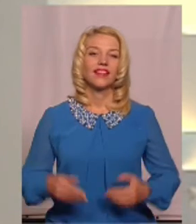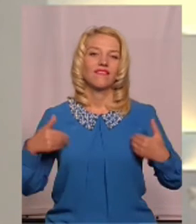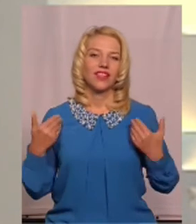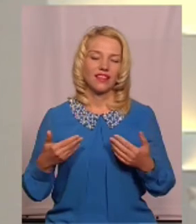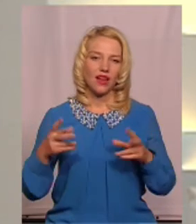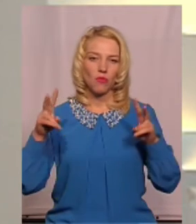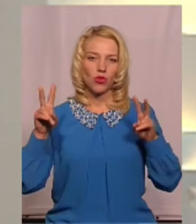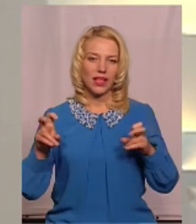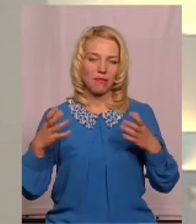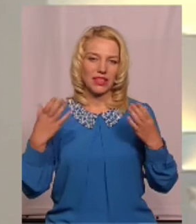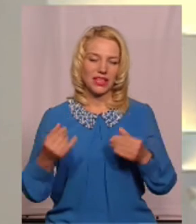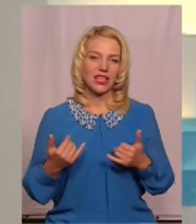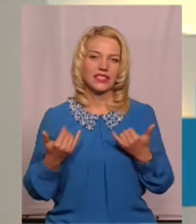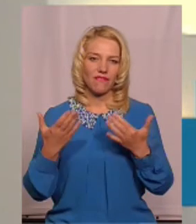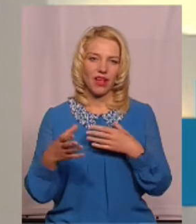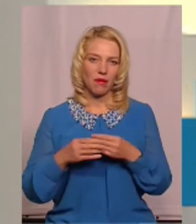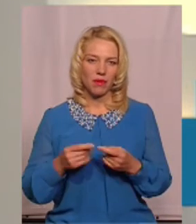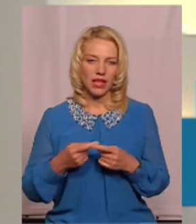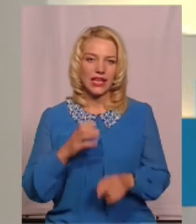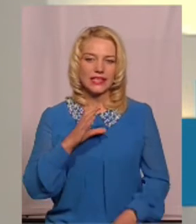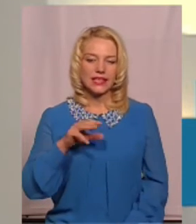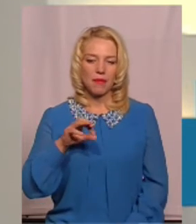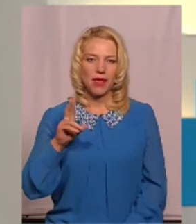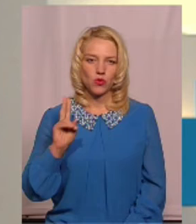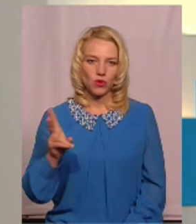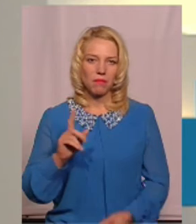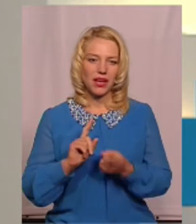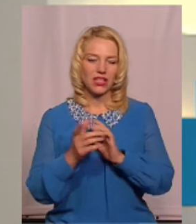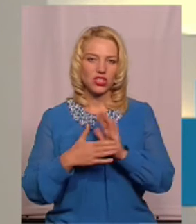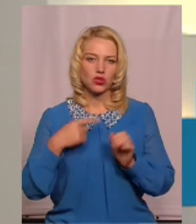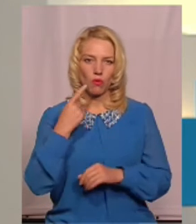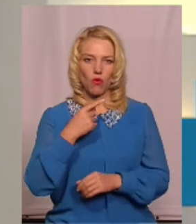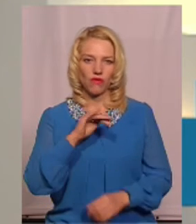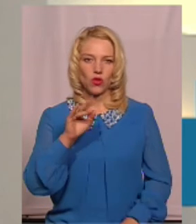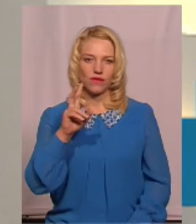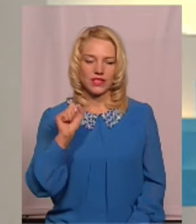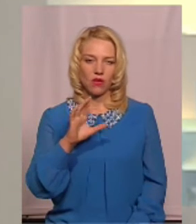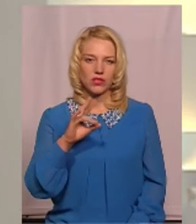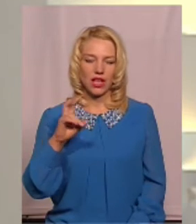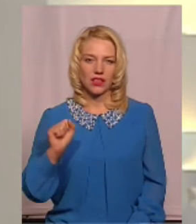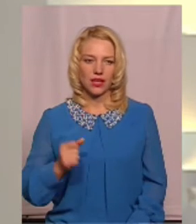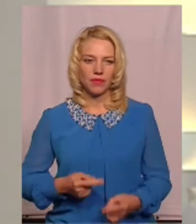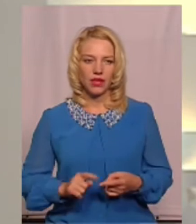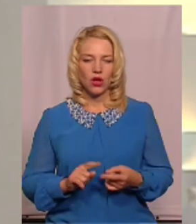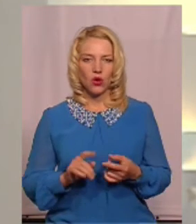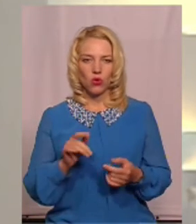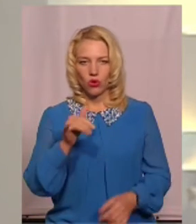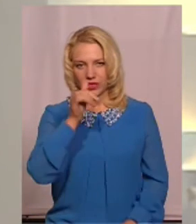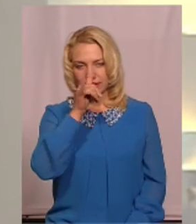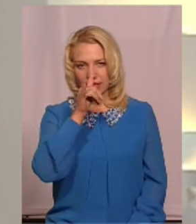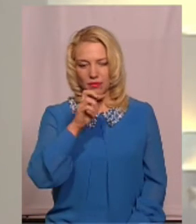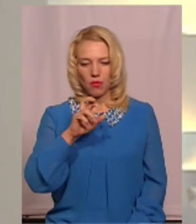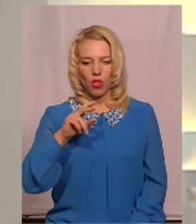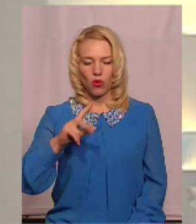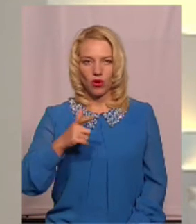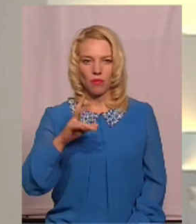Вітаємо у темі дня. З вами Богдан Семенюк, на жестову мову перекладає Оксана Фіновська. У інстаграм-блозі про